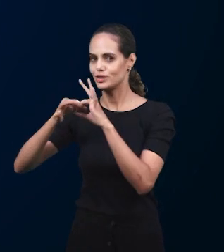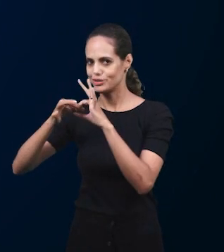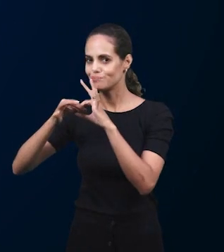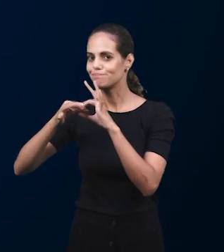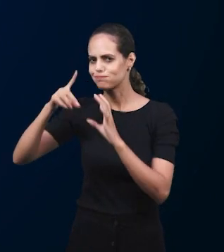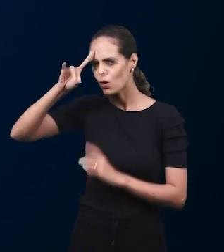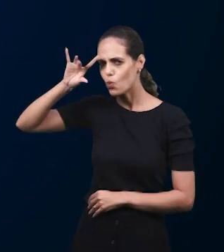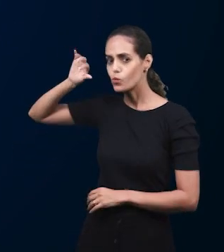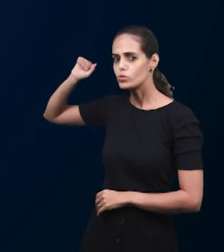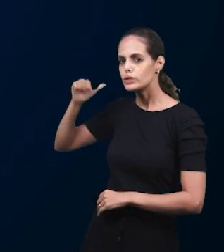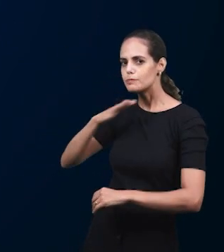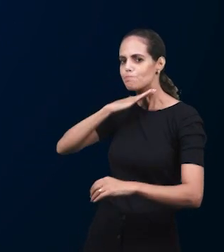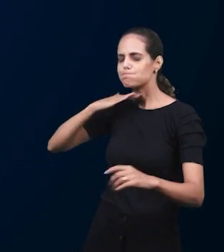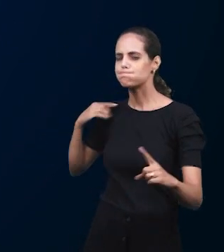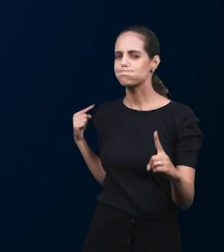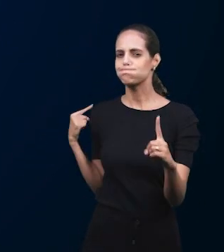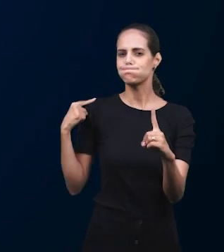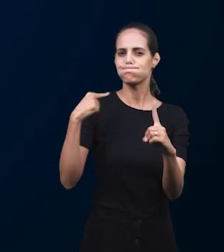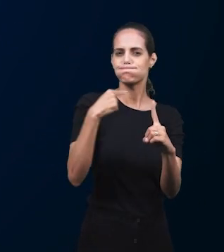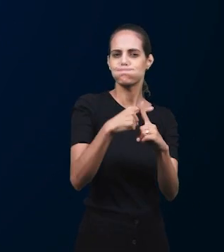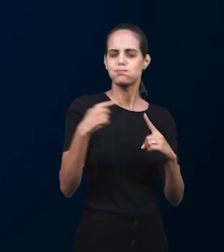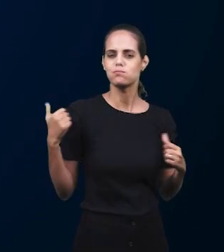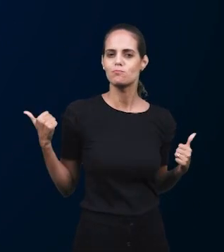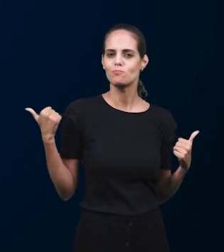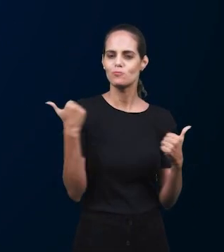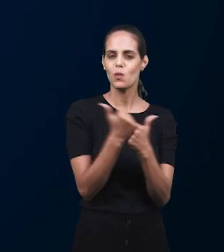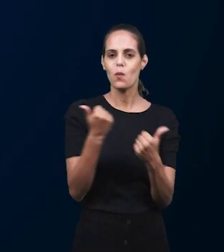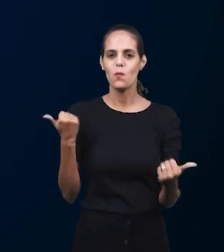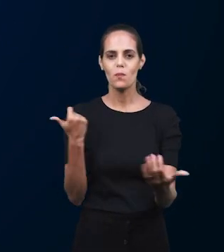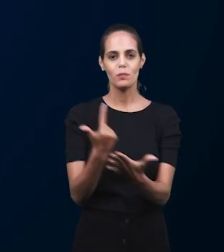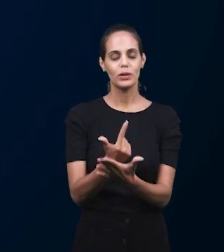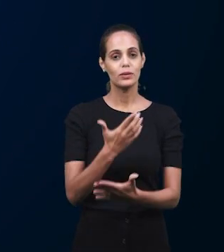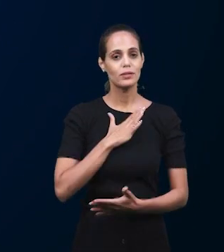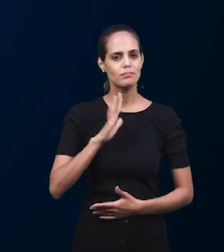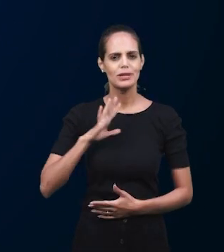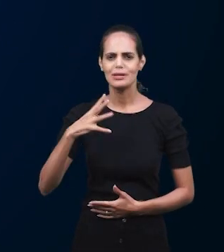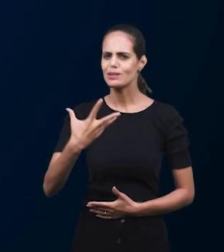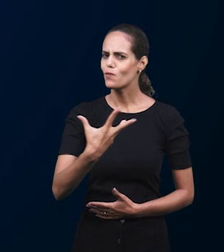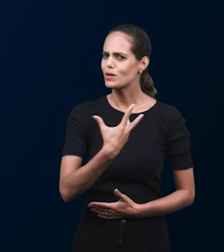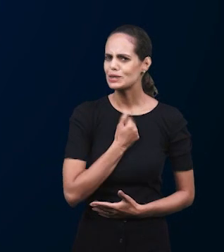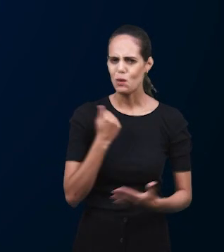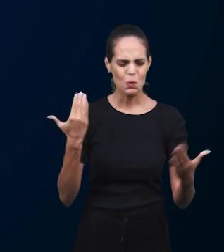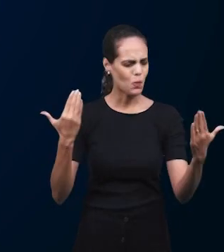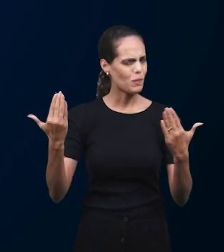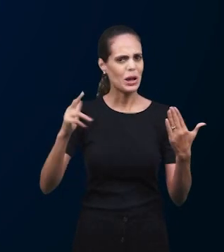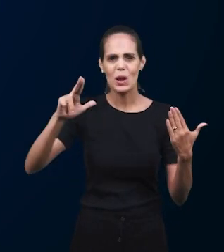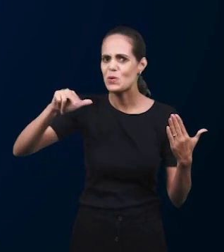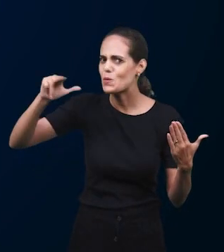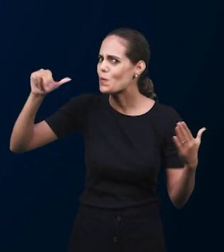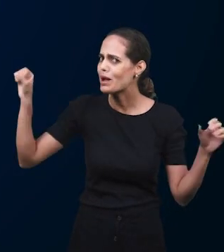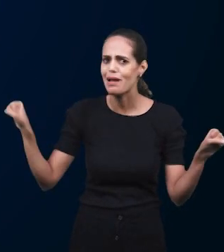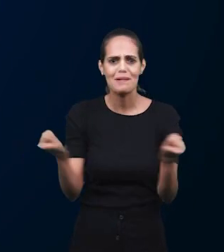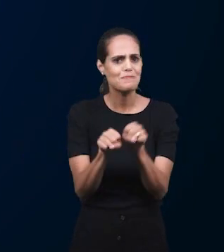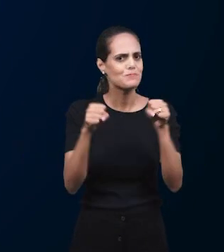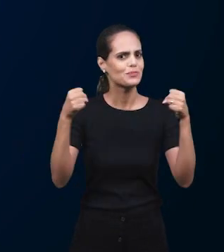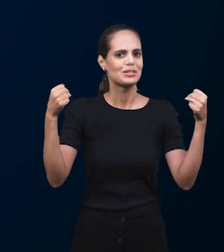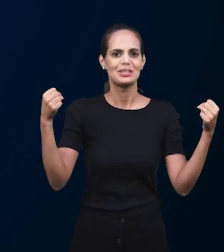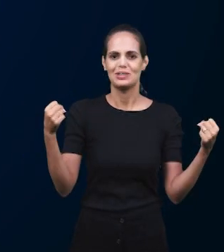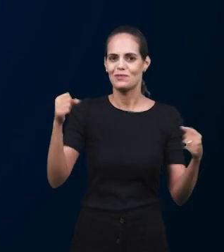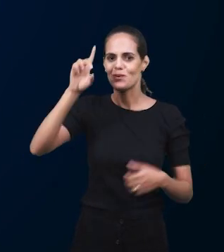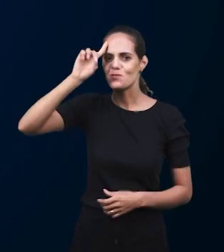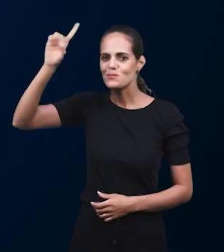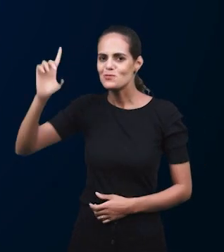Богом. Он понес мои грехи на кресте, Он заплатил цену за мое искупление. Это